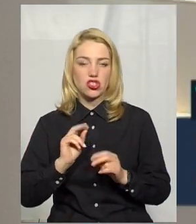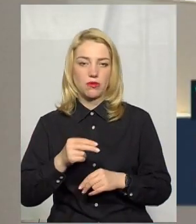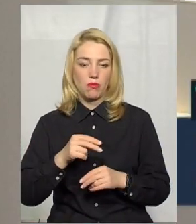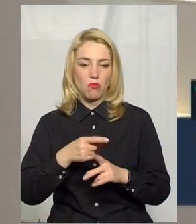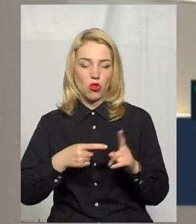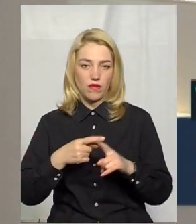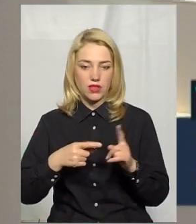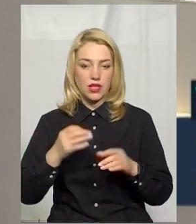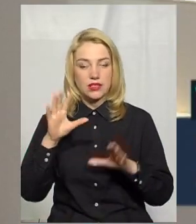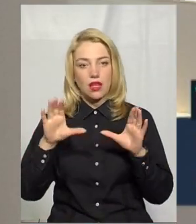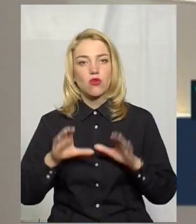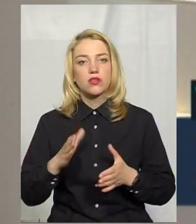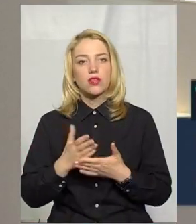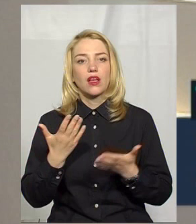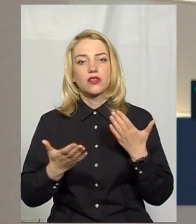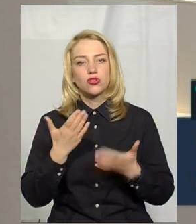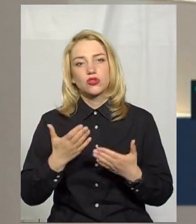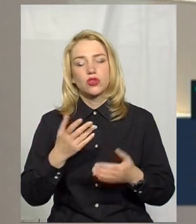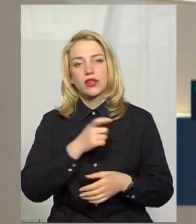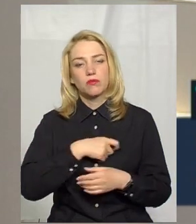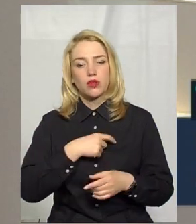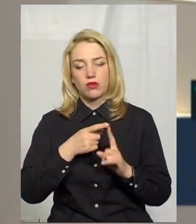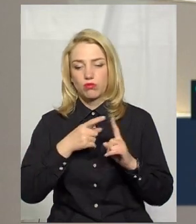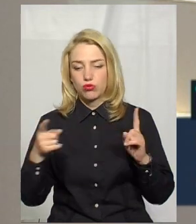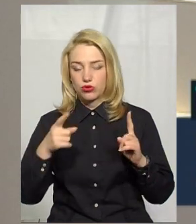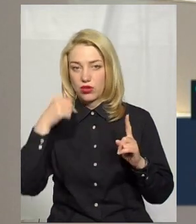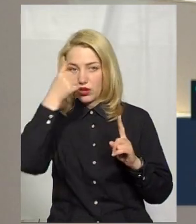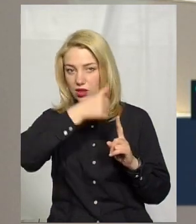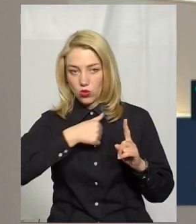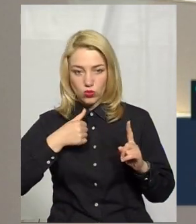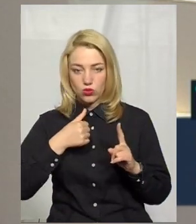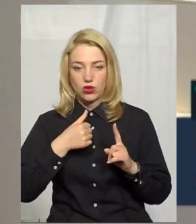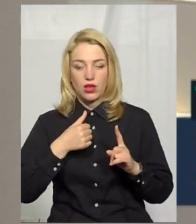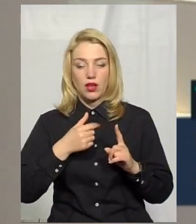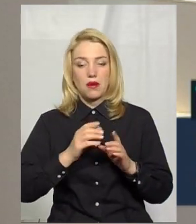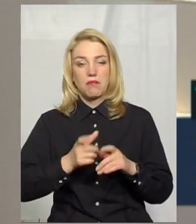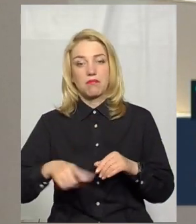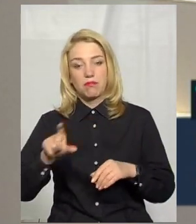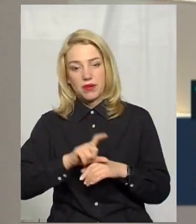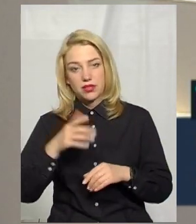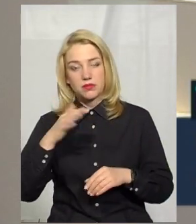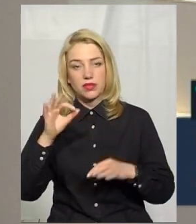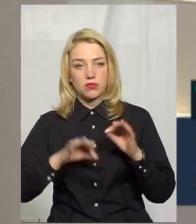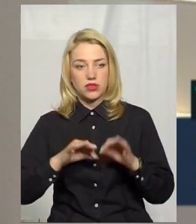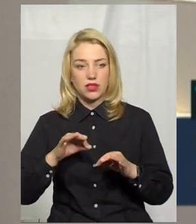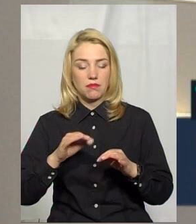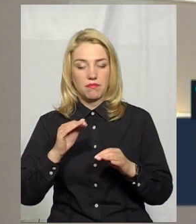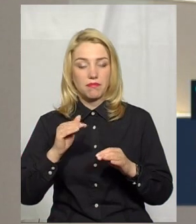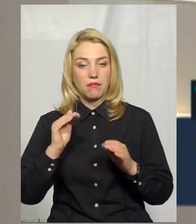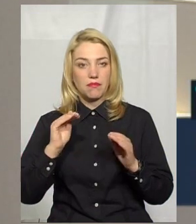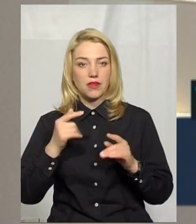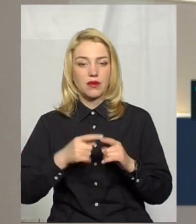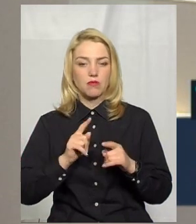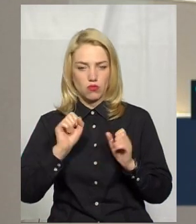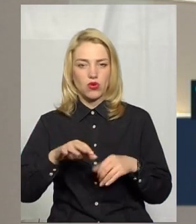тобто, бо є позакон, якщо депутат протягом року пропустив більше половини засідань Можна розпочати процедуру відкликання Вона